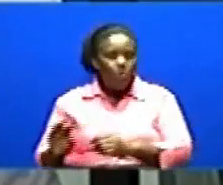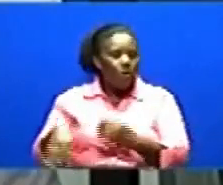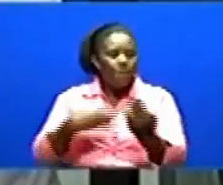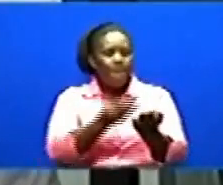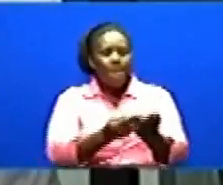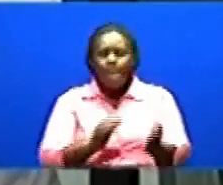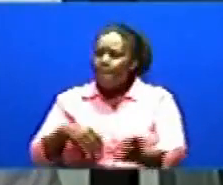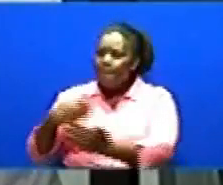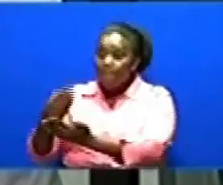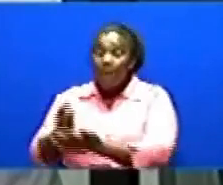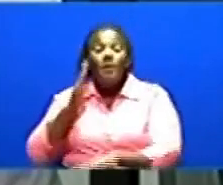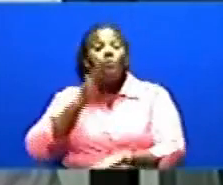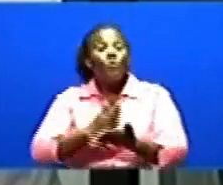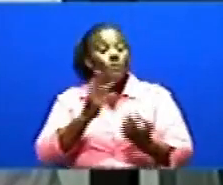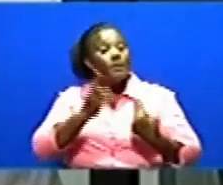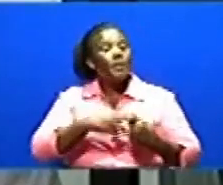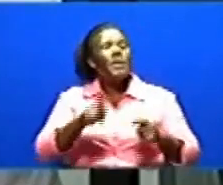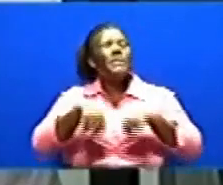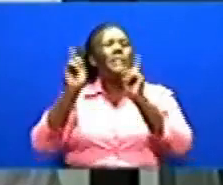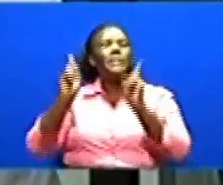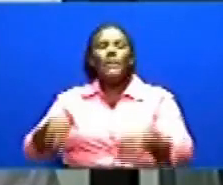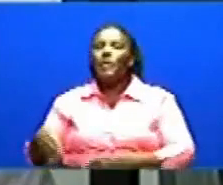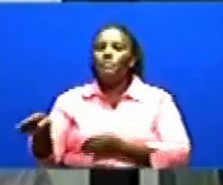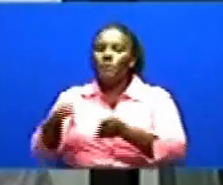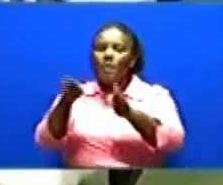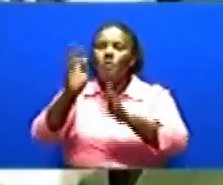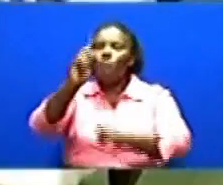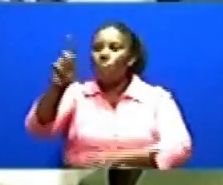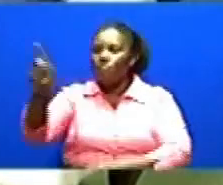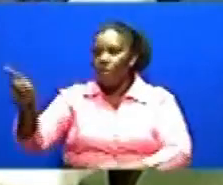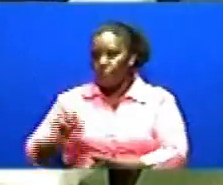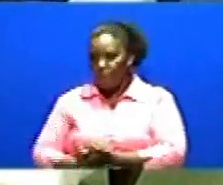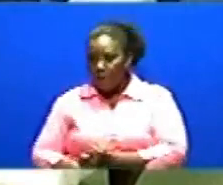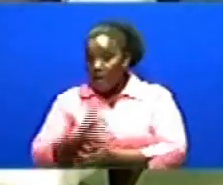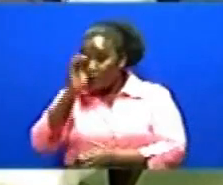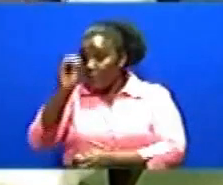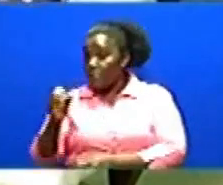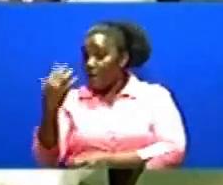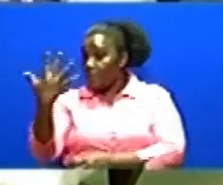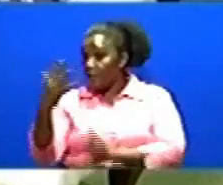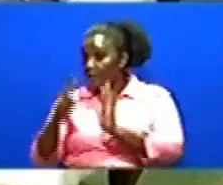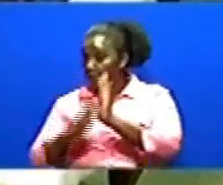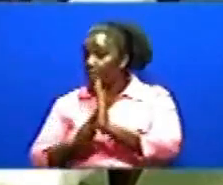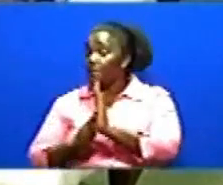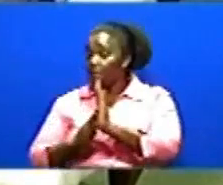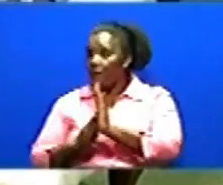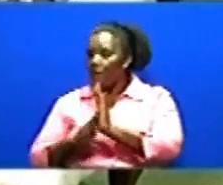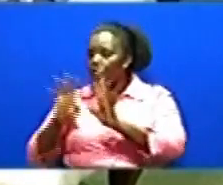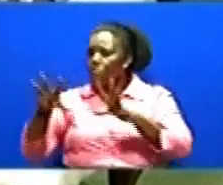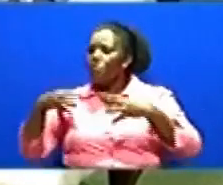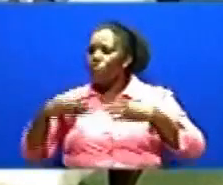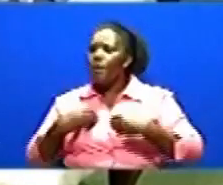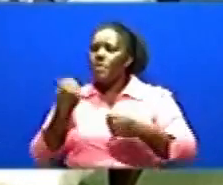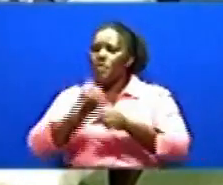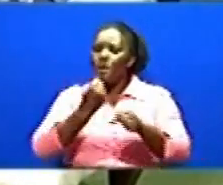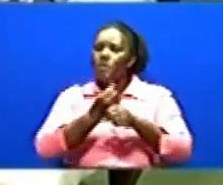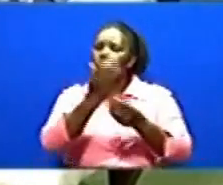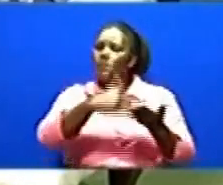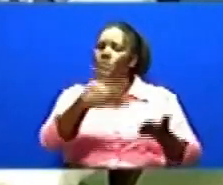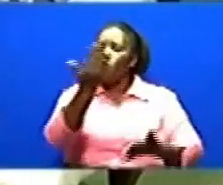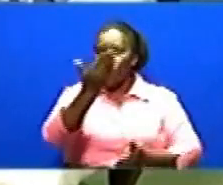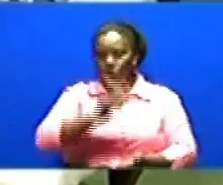Tulipata wengi sana Na katia kwaliba silimea tisina tisa Wolesema wako tayari kuenda kufanya kazi popote Nchi